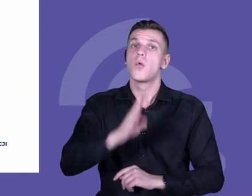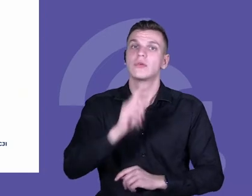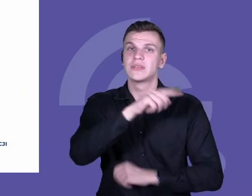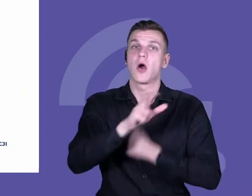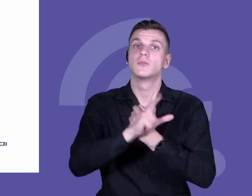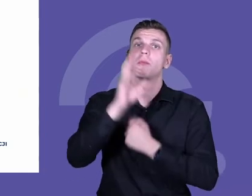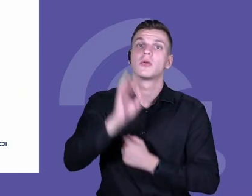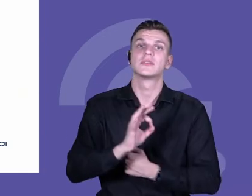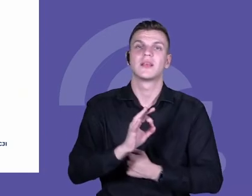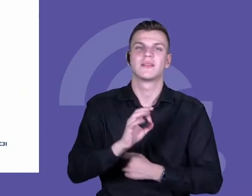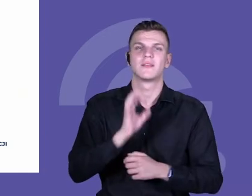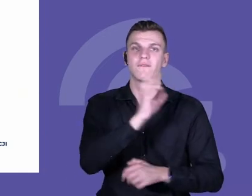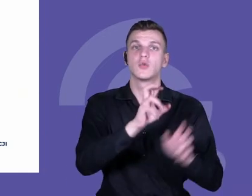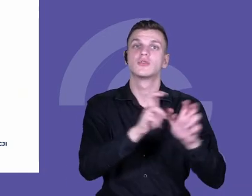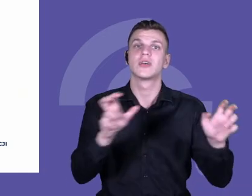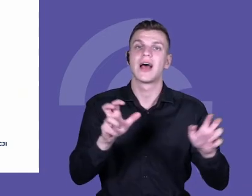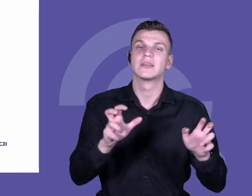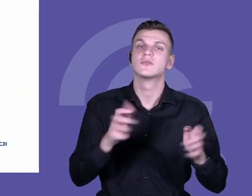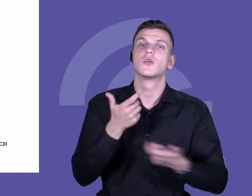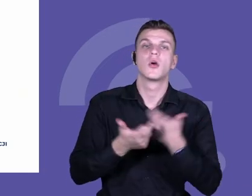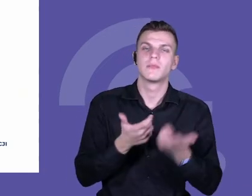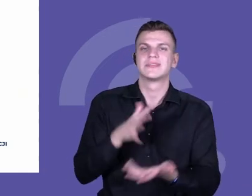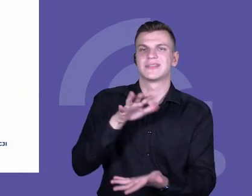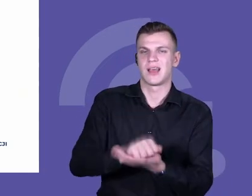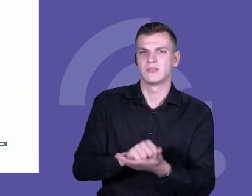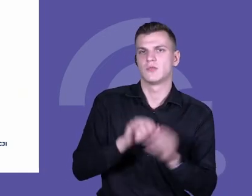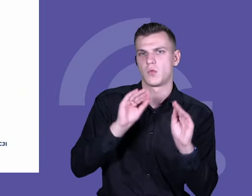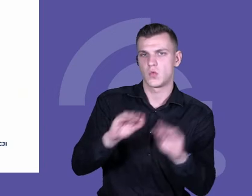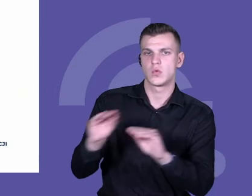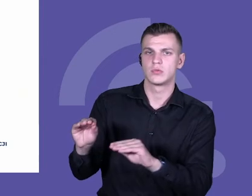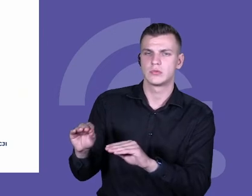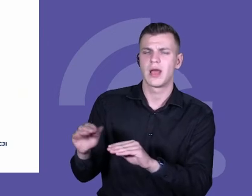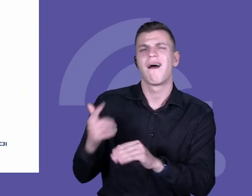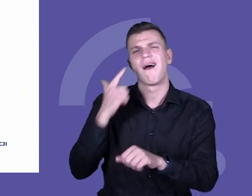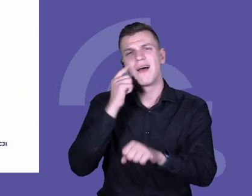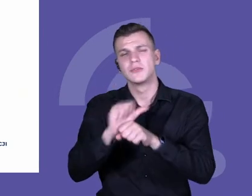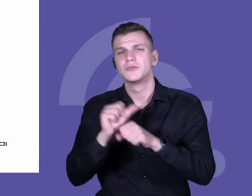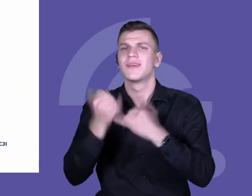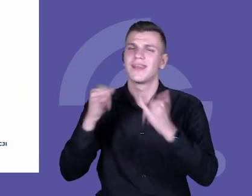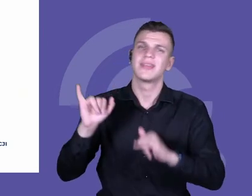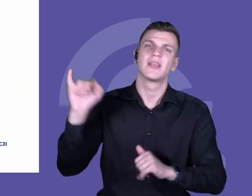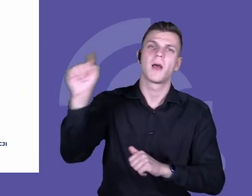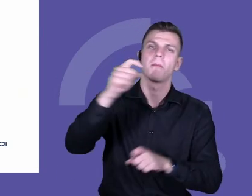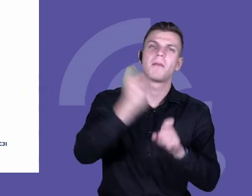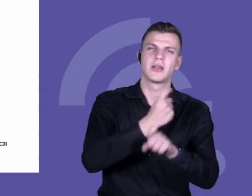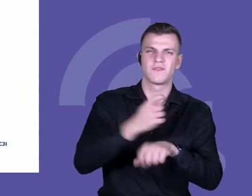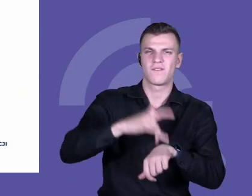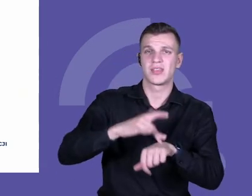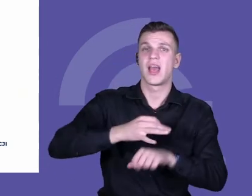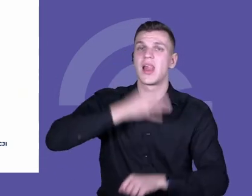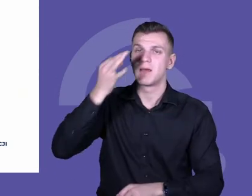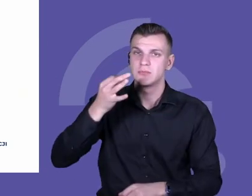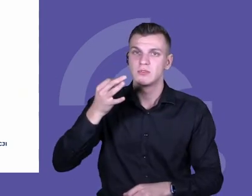spędzony na zajęciach. Średnio w międzynarodowych, w tych krajach, gdzie są wysokie wyniki, jest inna